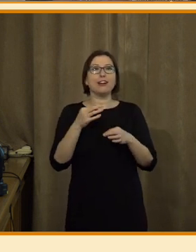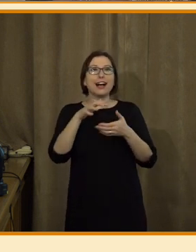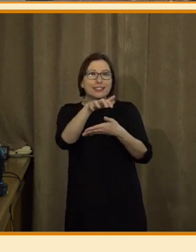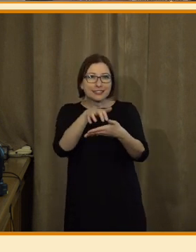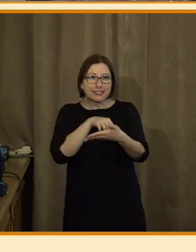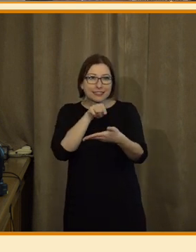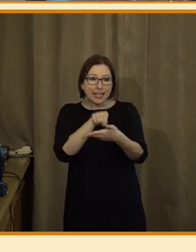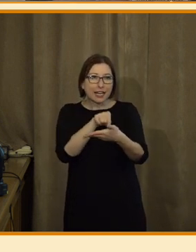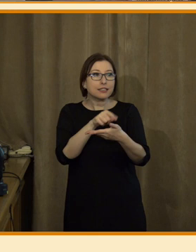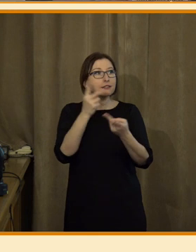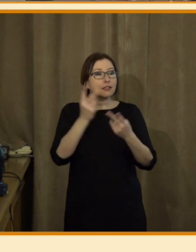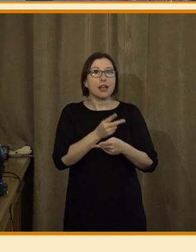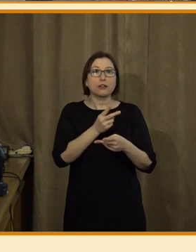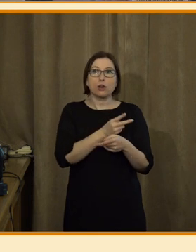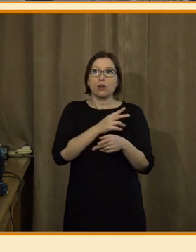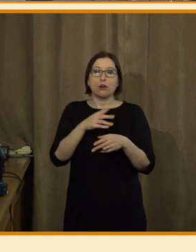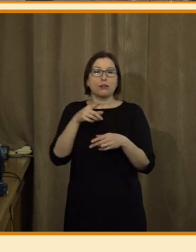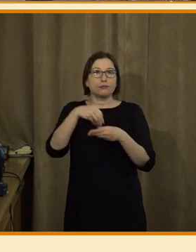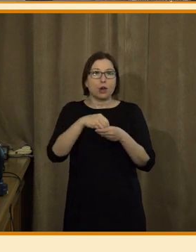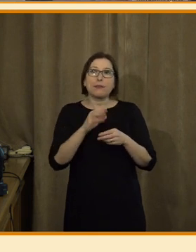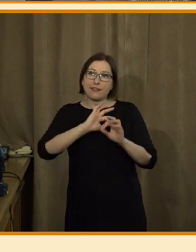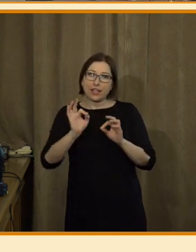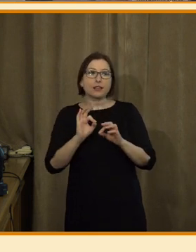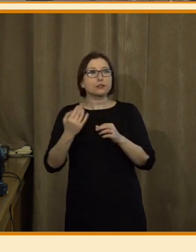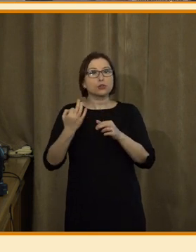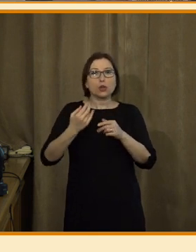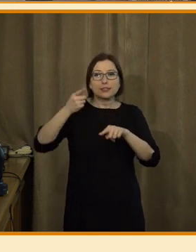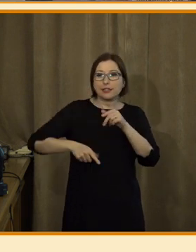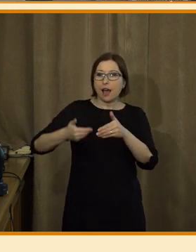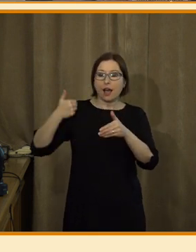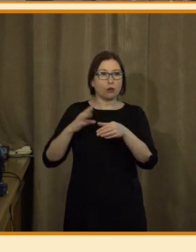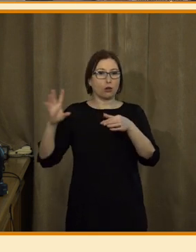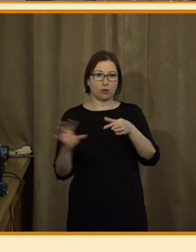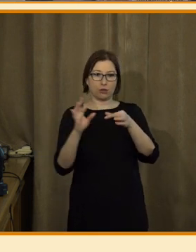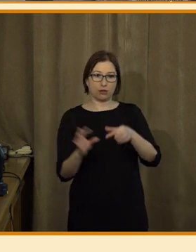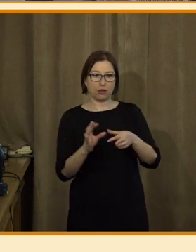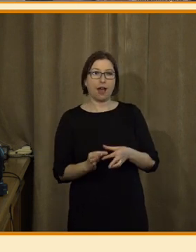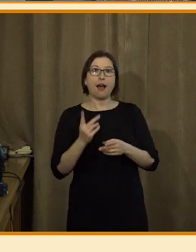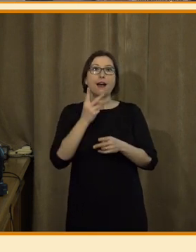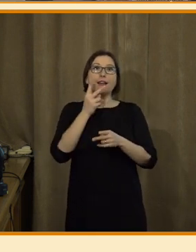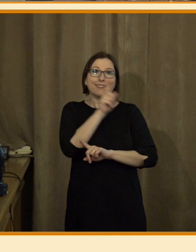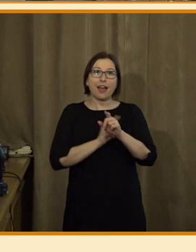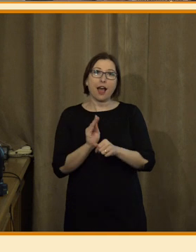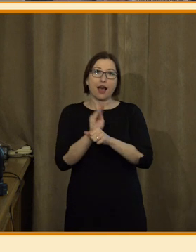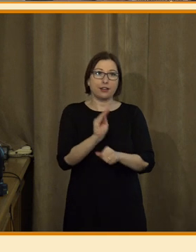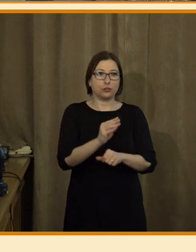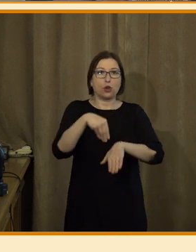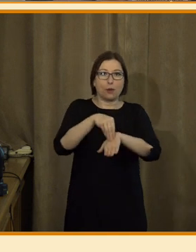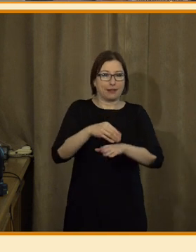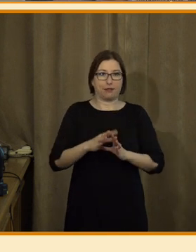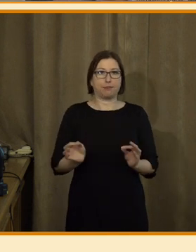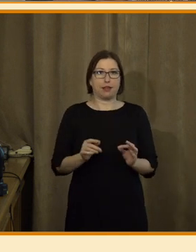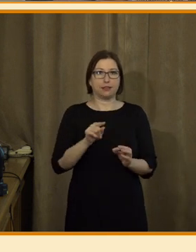textů je možné dodávat nějaký background, nějaký kontext. My nicméně v těch našich šablonách, které máme